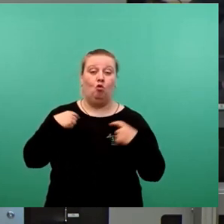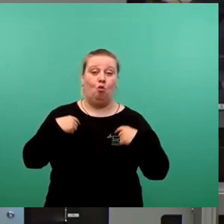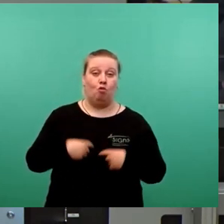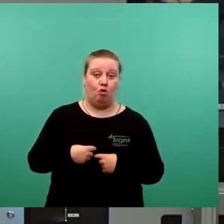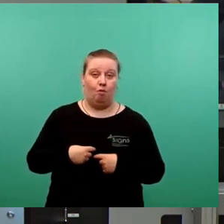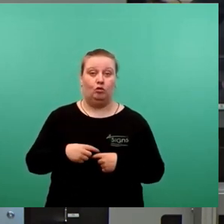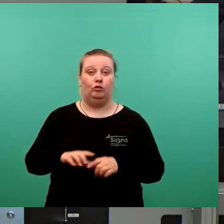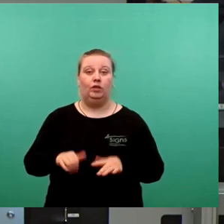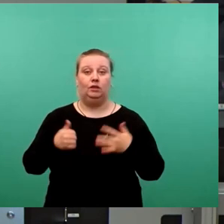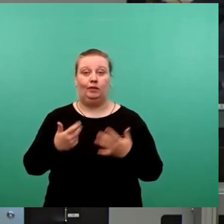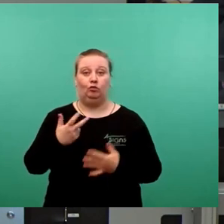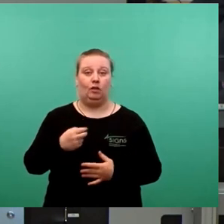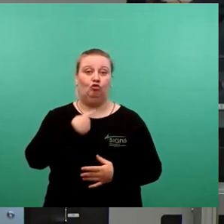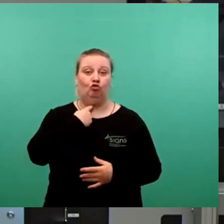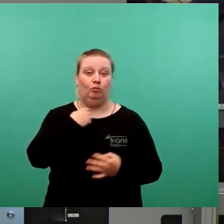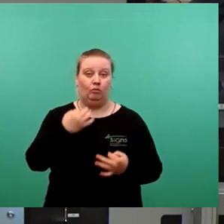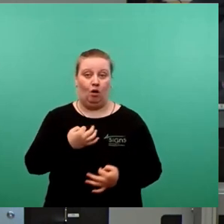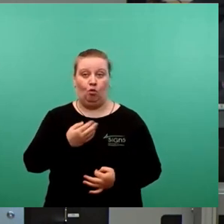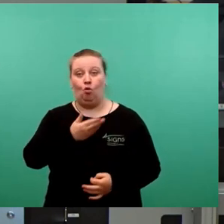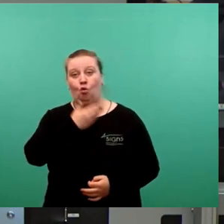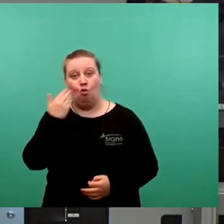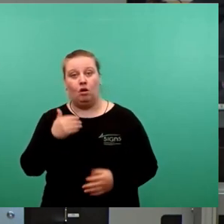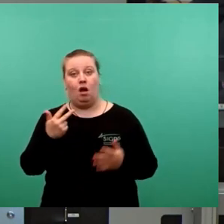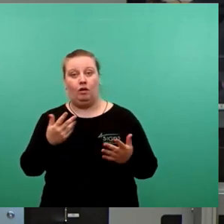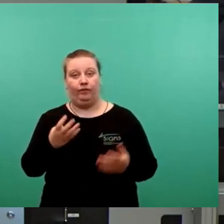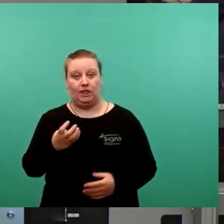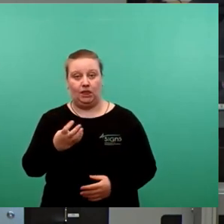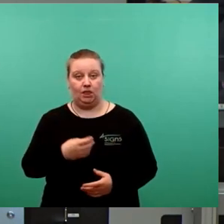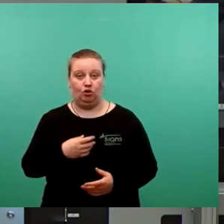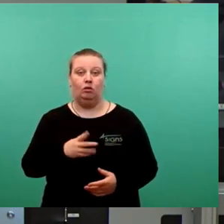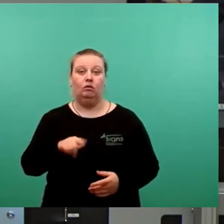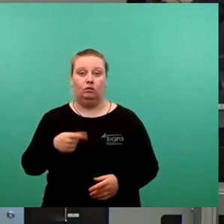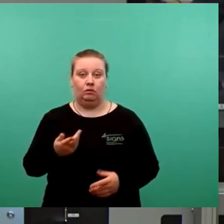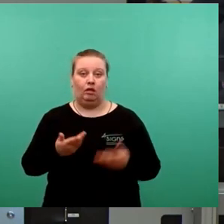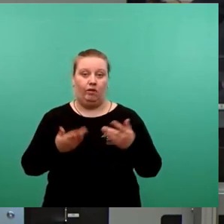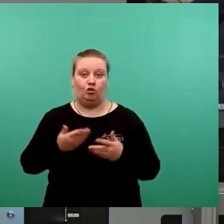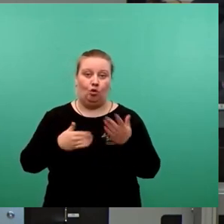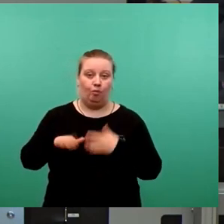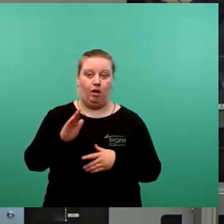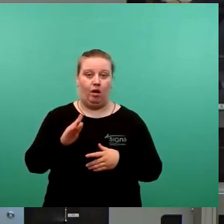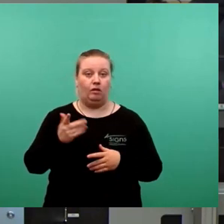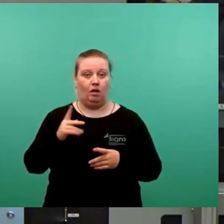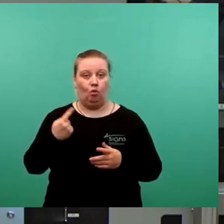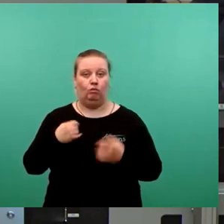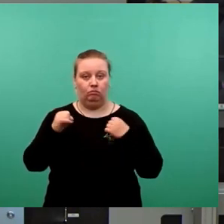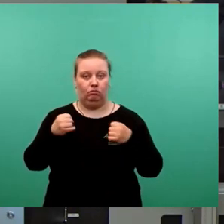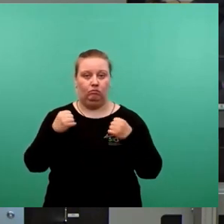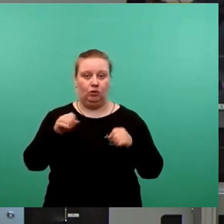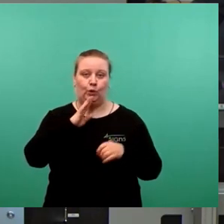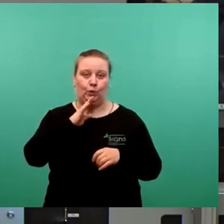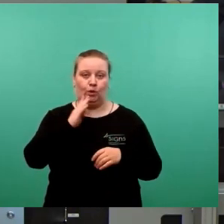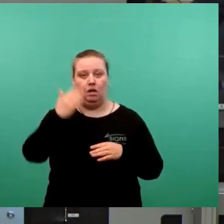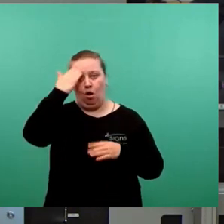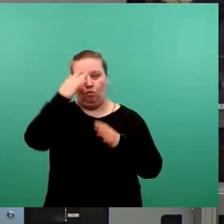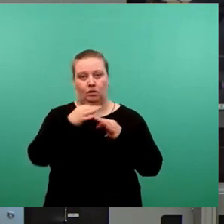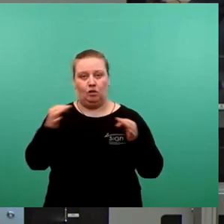36 Stimmen nötig, ohne ihn 48, dann wird diese Mehrheit definitiv auch dazu ausreichen, die Hauptsatzung wieder